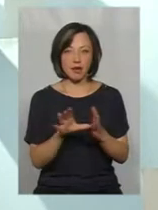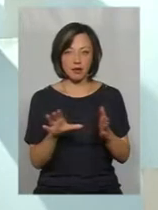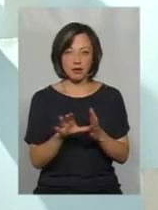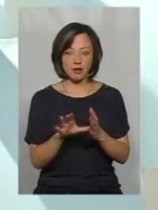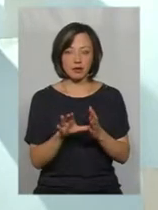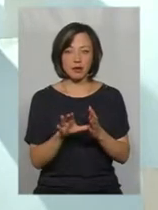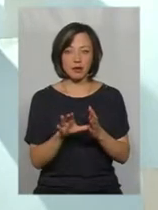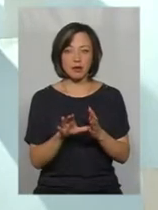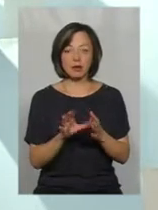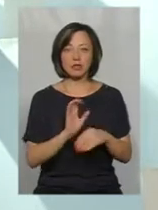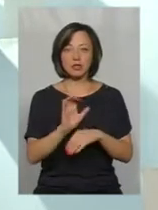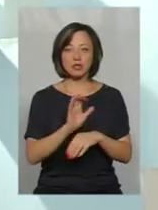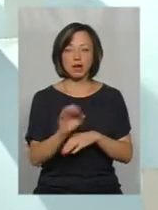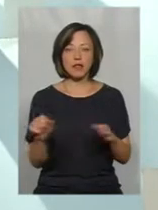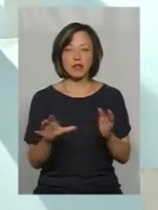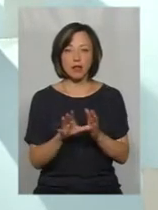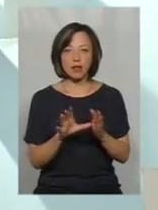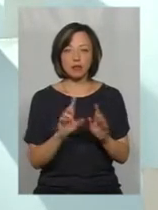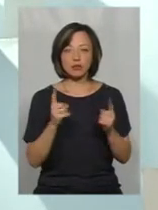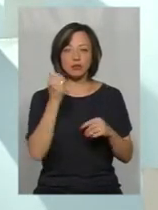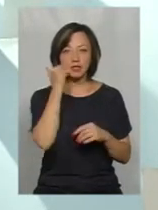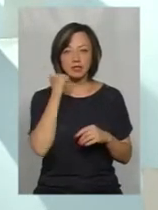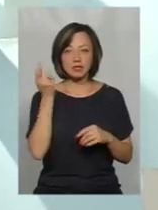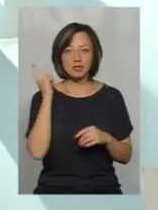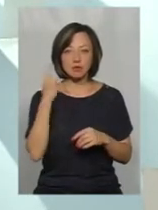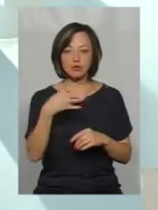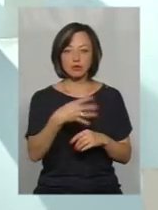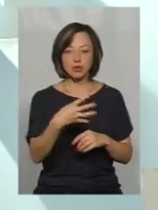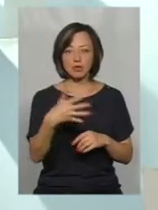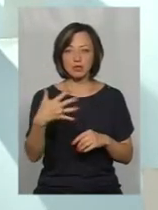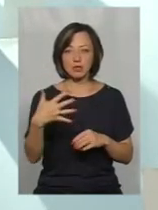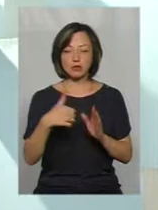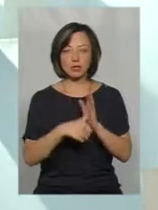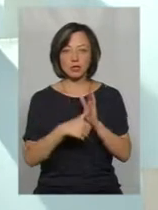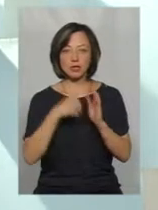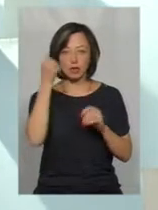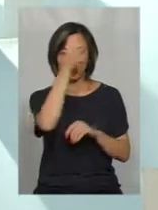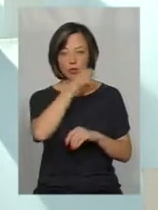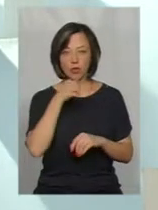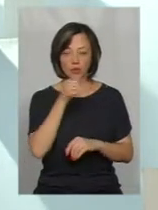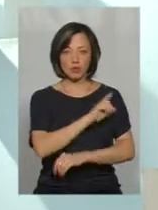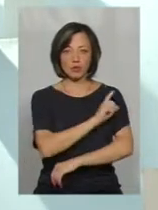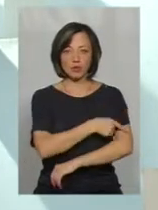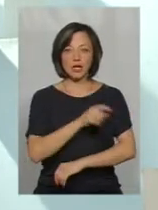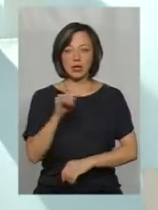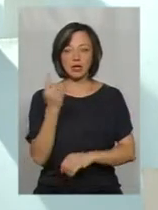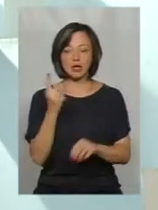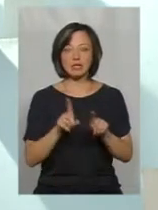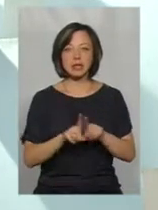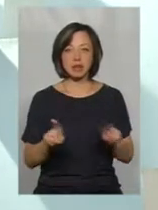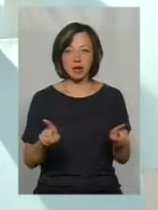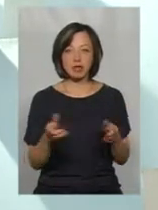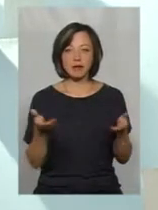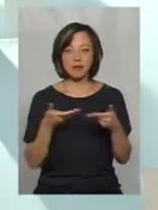постачання енергії, вони вкрай застарілі, по 40, по 50, по 60 років потужності. І один з елементів,